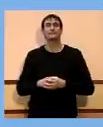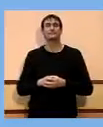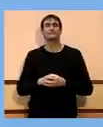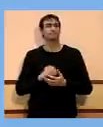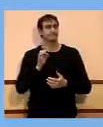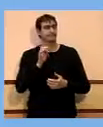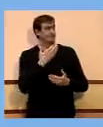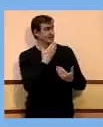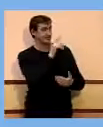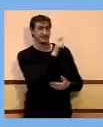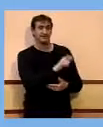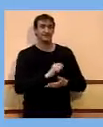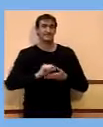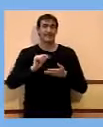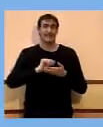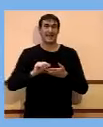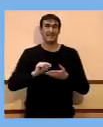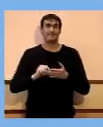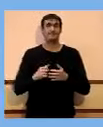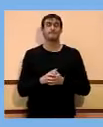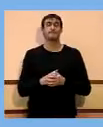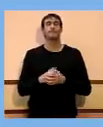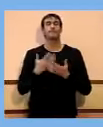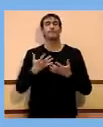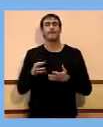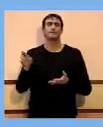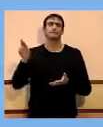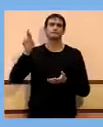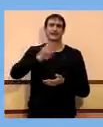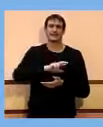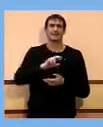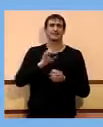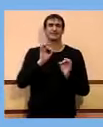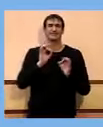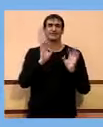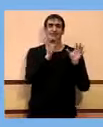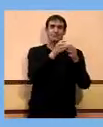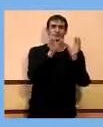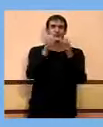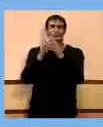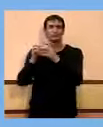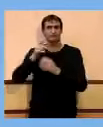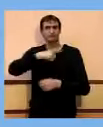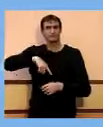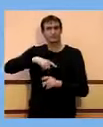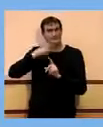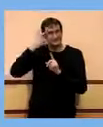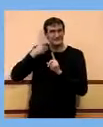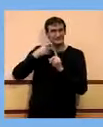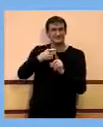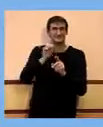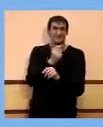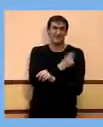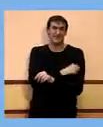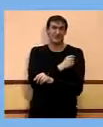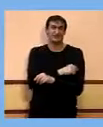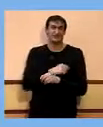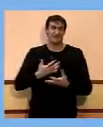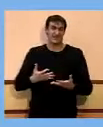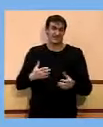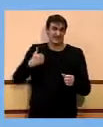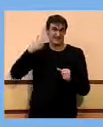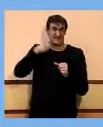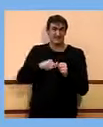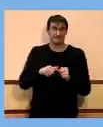Doncs anem a repassar sobretot aquests grups en els que estem centrant la nostra vacunació en aquest moment. Ja saben